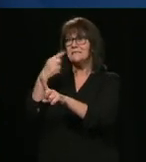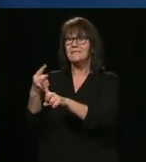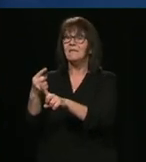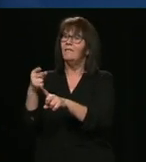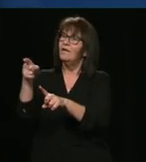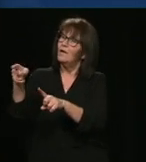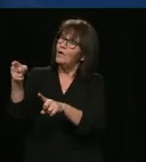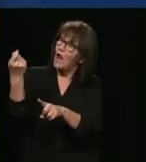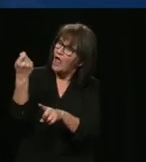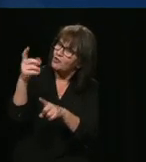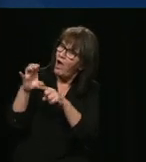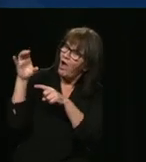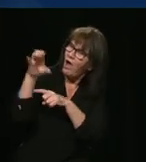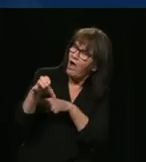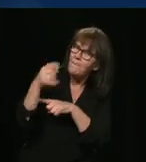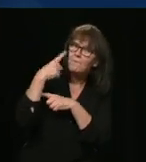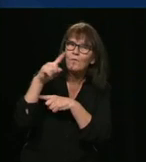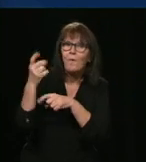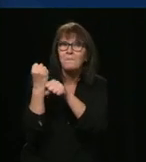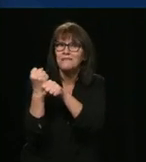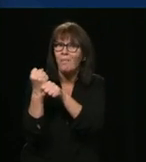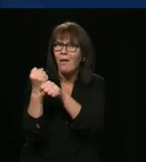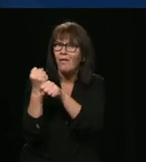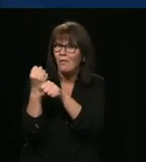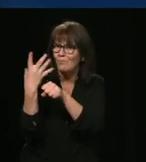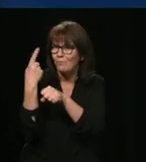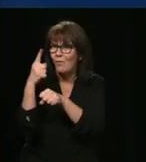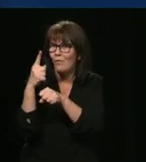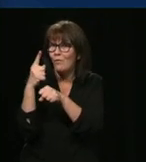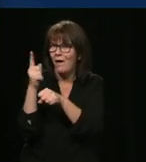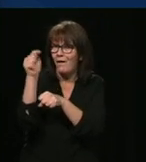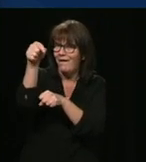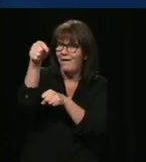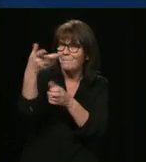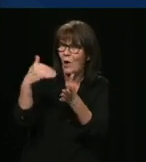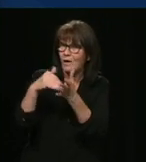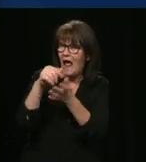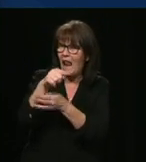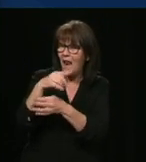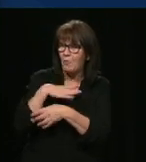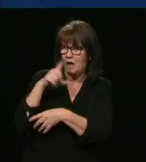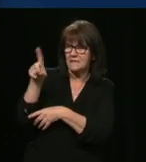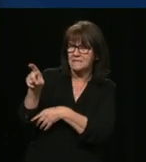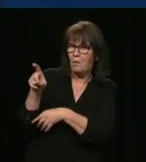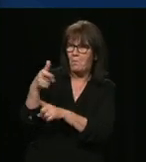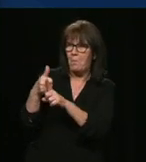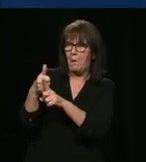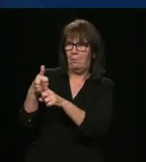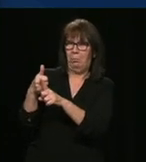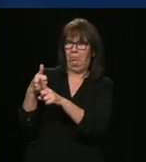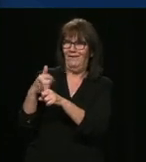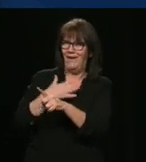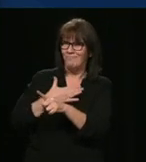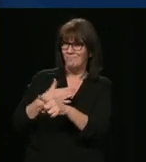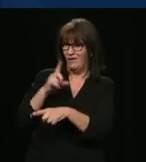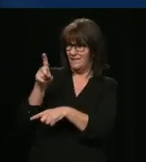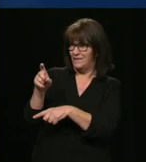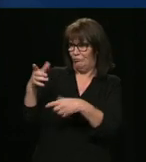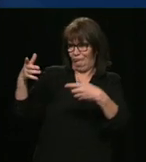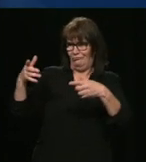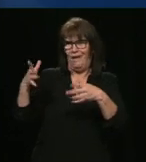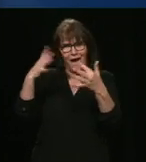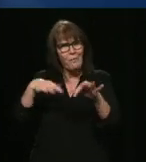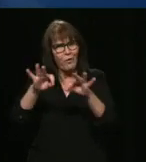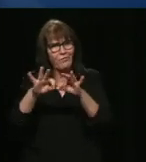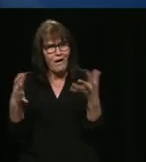à Montréal. Il n pas beaucoup aimé ma question. Pourtant, c'est une question importante. À quoi devrait servir l'argent des contribuables